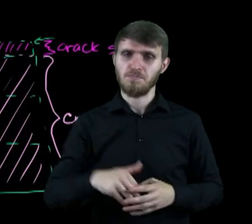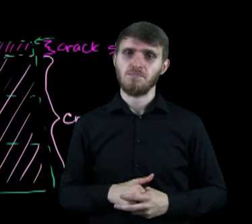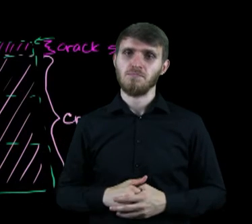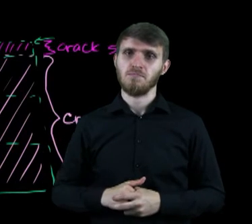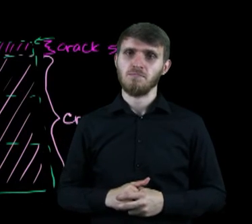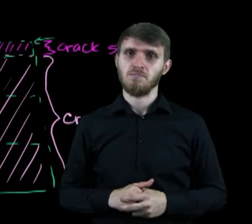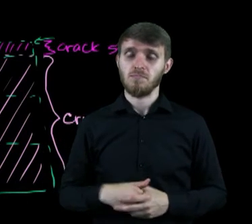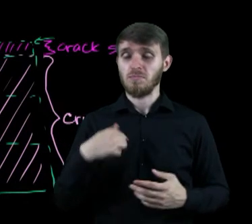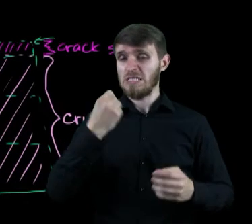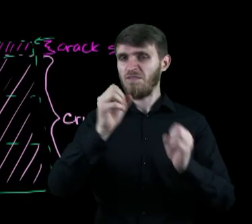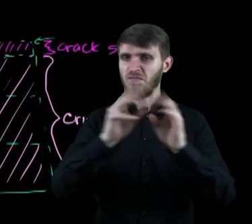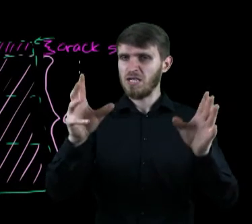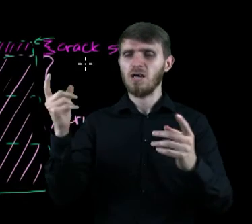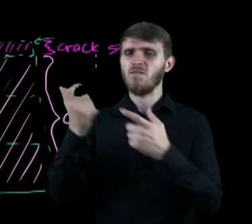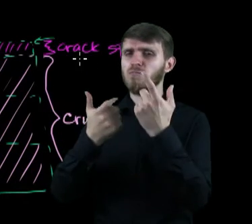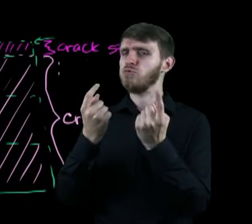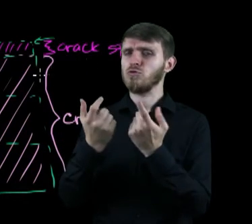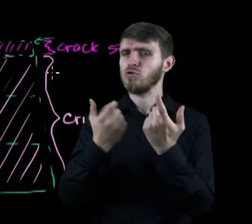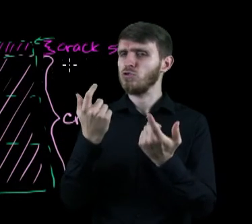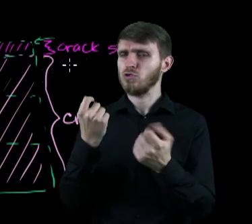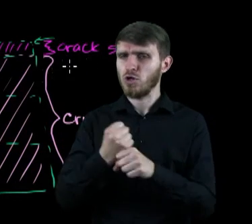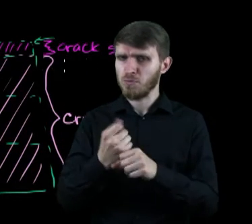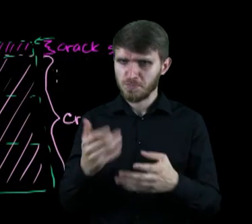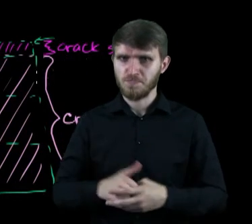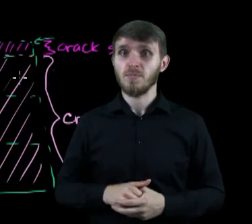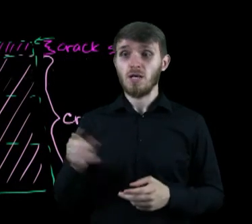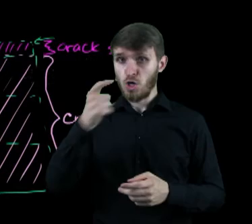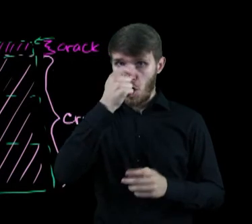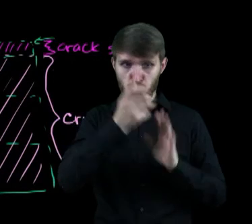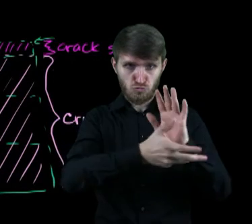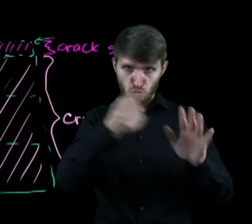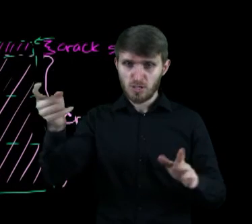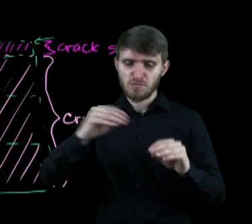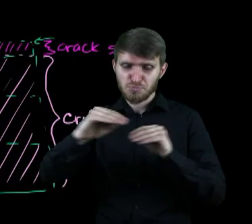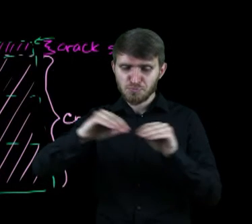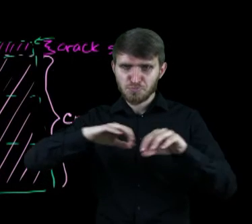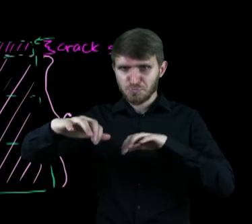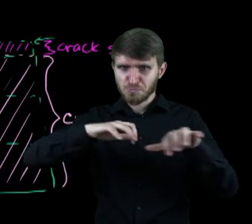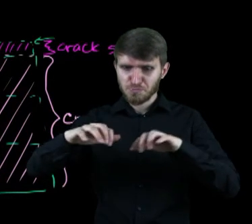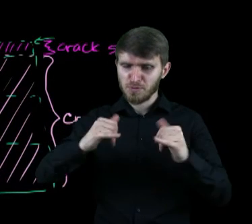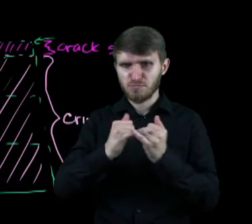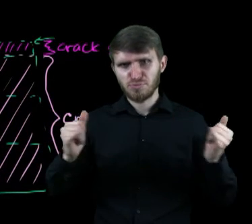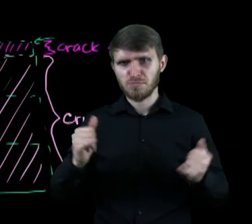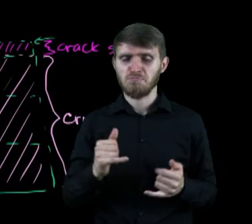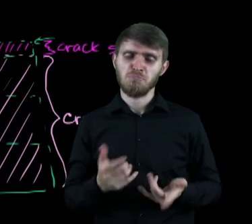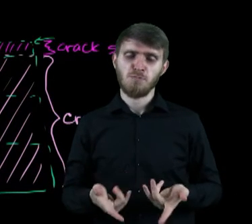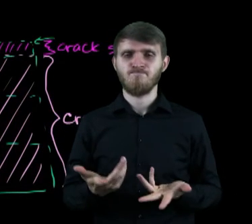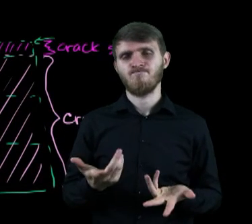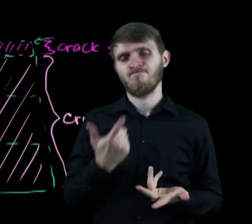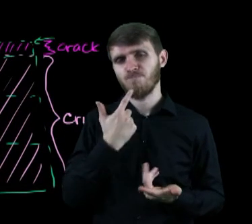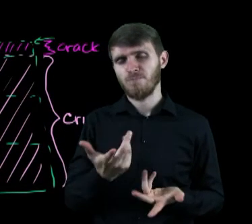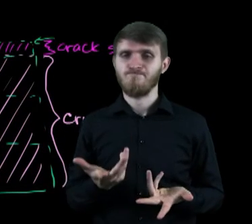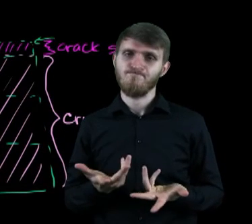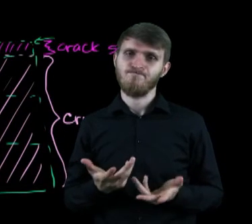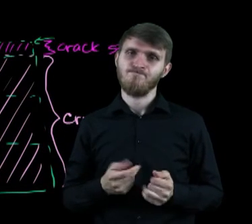terminem crack spread. Muszę tu wyjaśnić, co rafineria robi. Otóż rozdziela ona ropę na jej